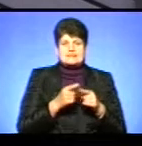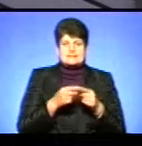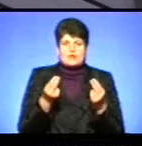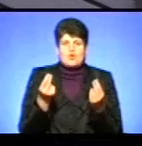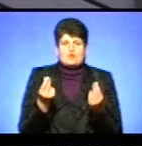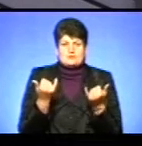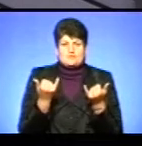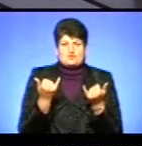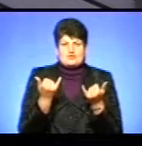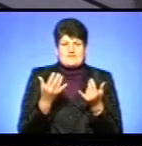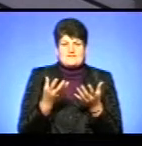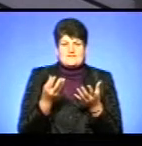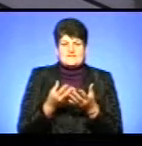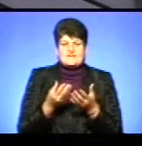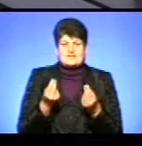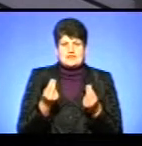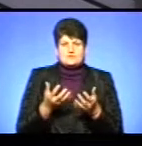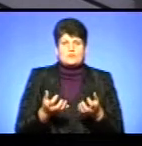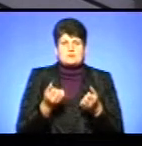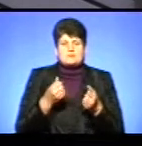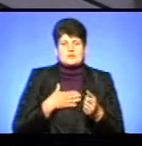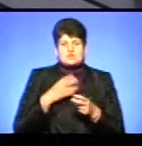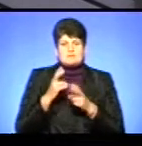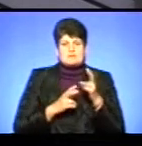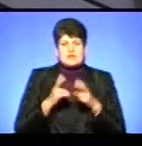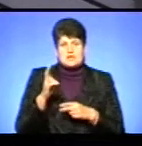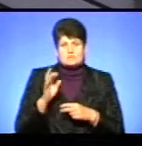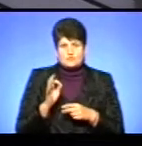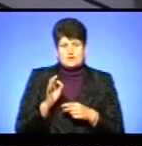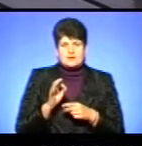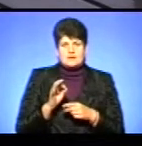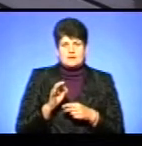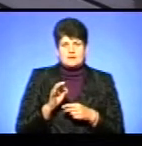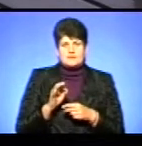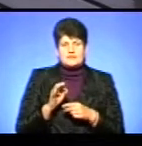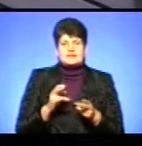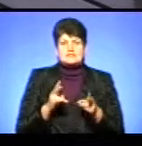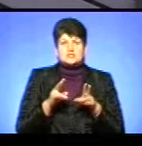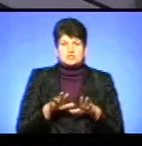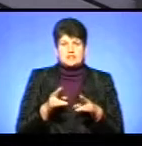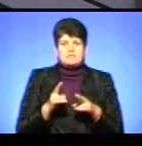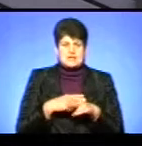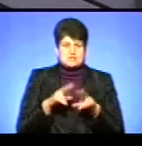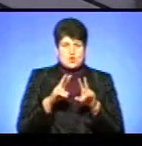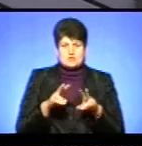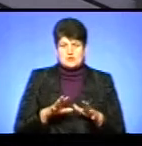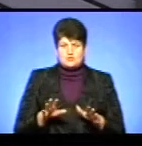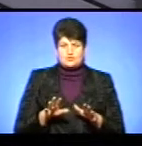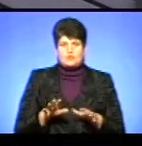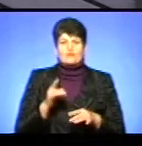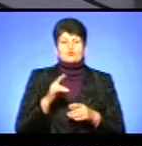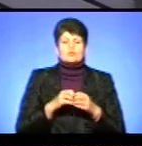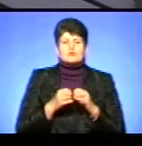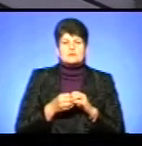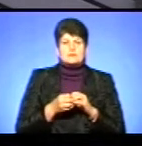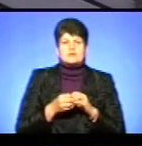ми сьогодні фінансово підтримували наше комунальне підприємство. Тобто, залишили без розгляду. В чому загроза? ви